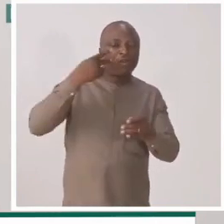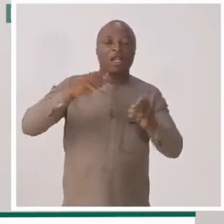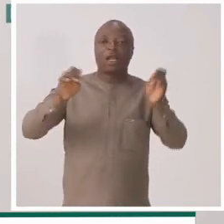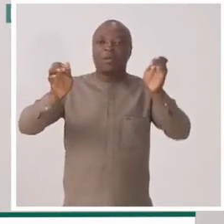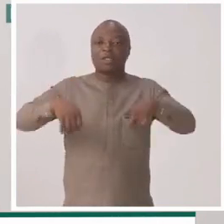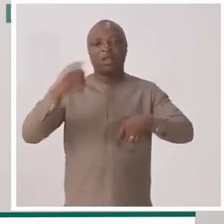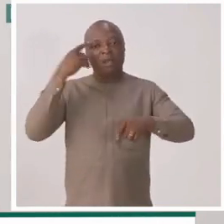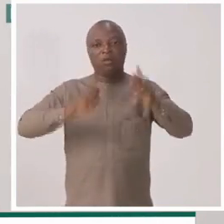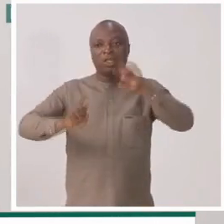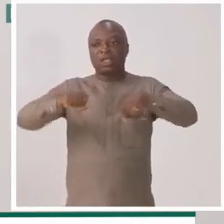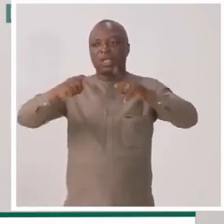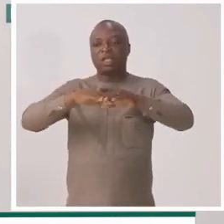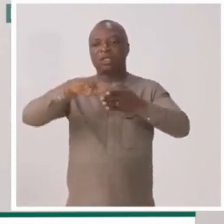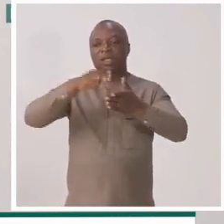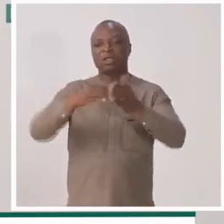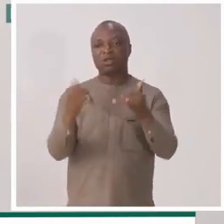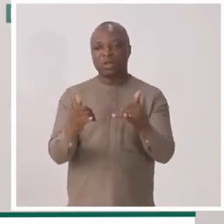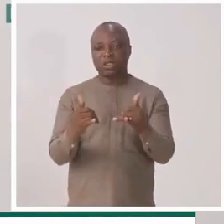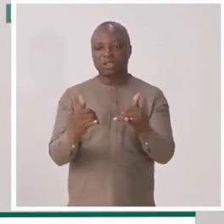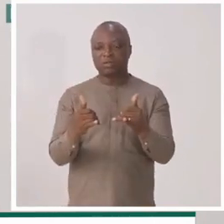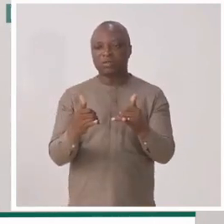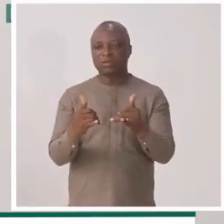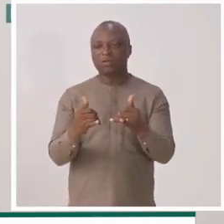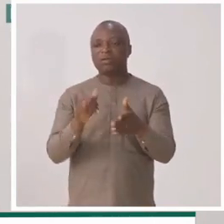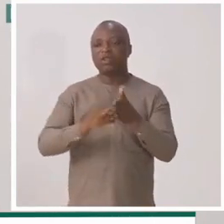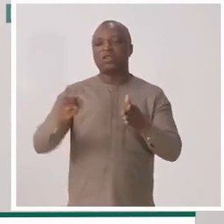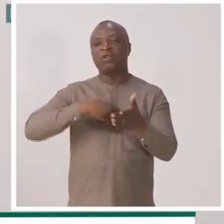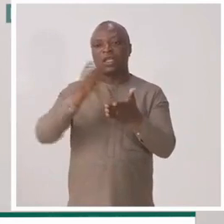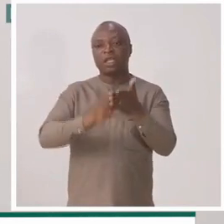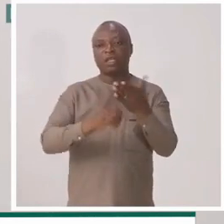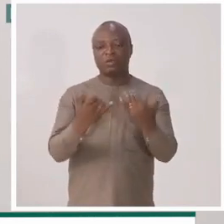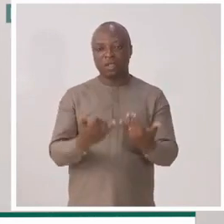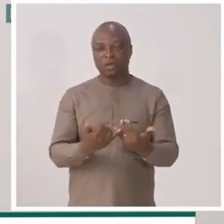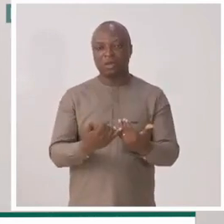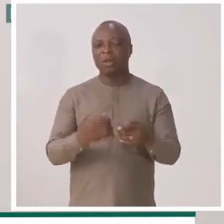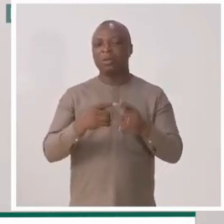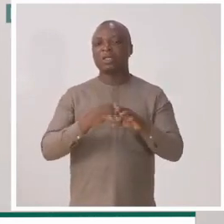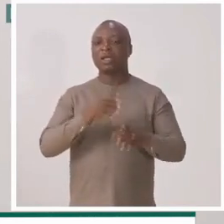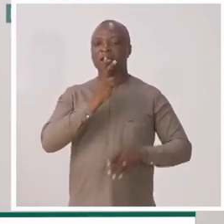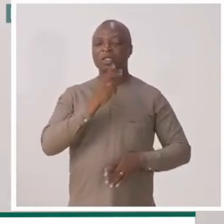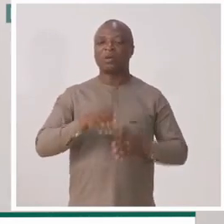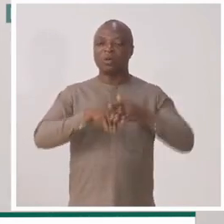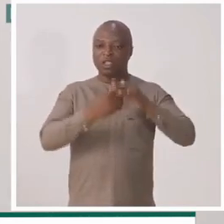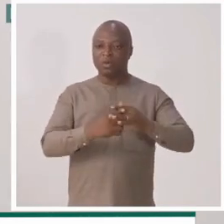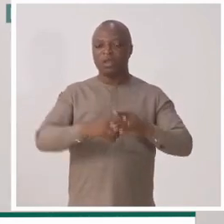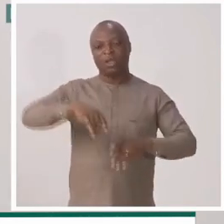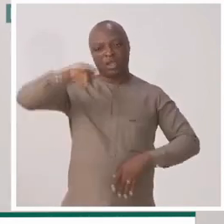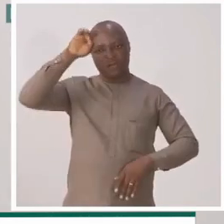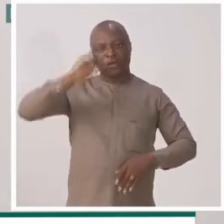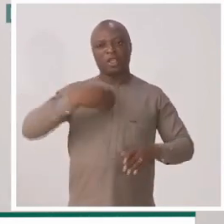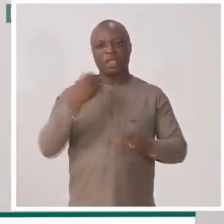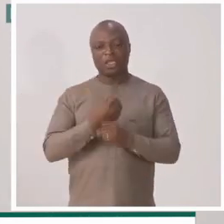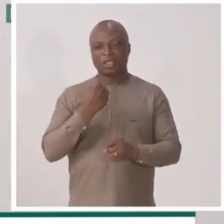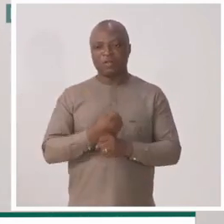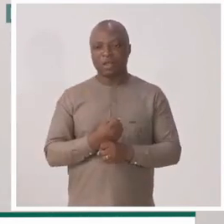on verra la capacité pour les gens d'aller dans les aires de loisirs, ce que vous avez mentionné tout à l'heure. Mais en réalité, au début, il faut